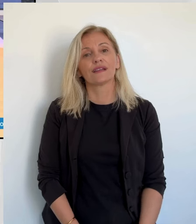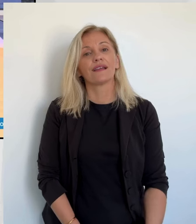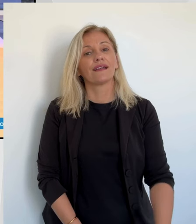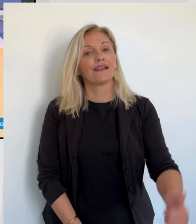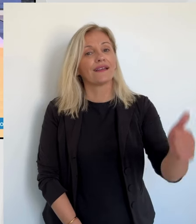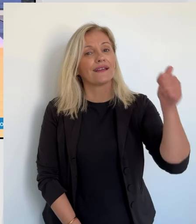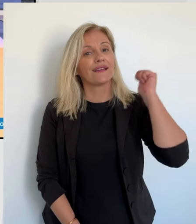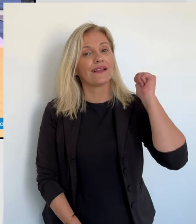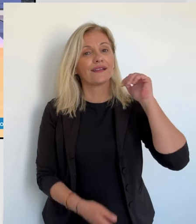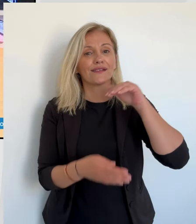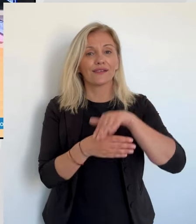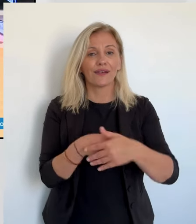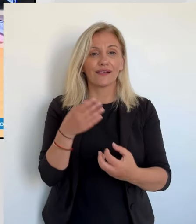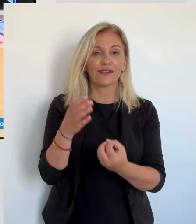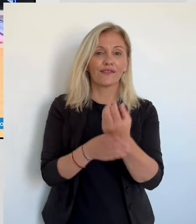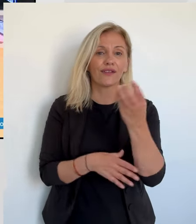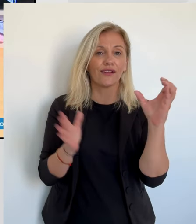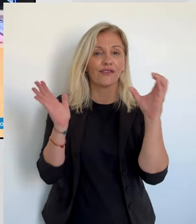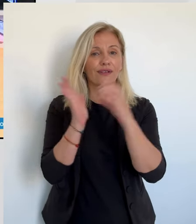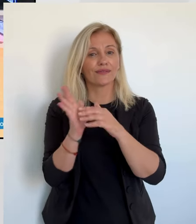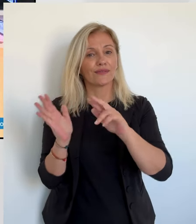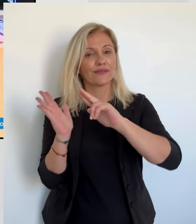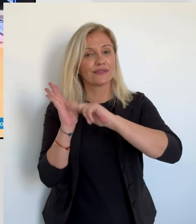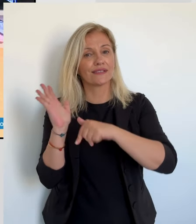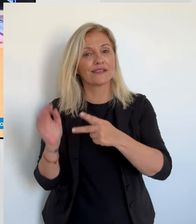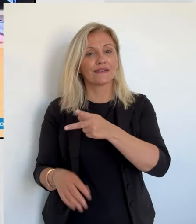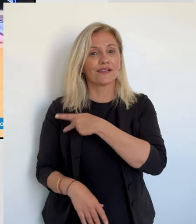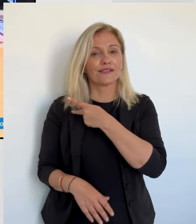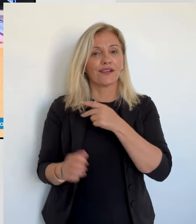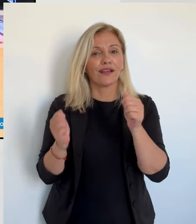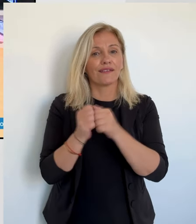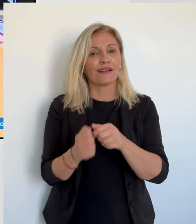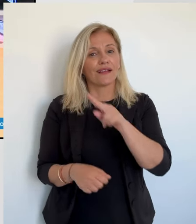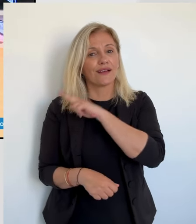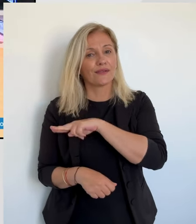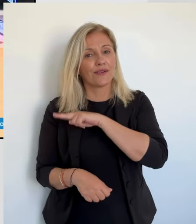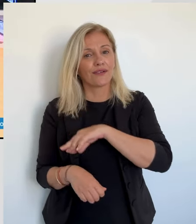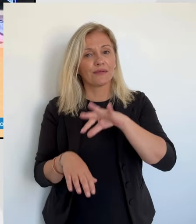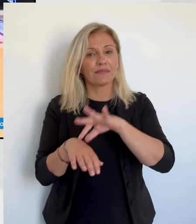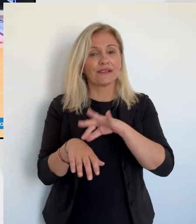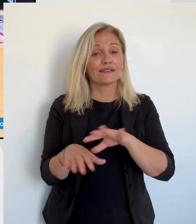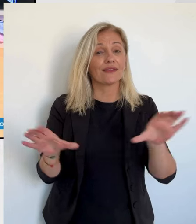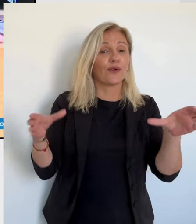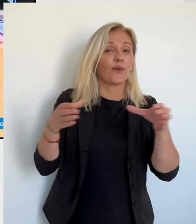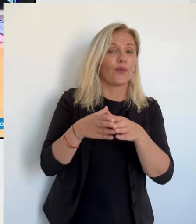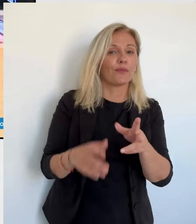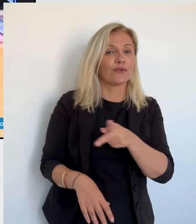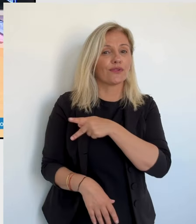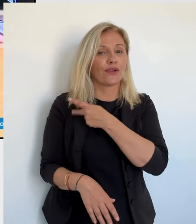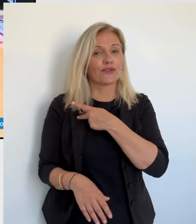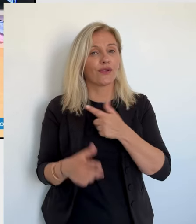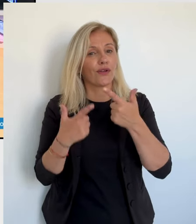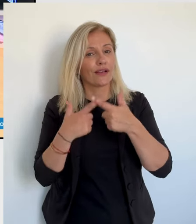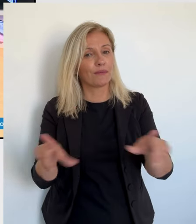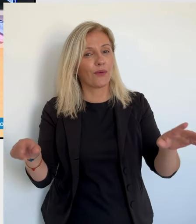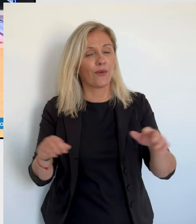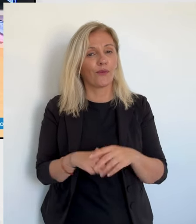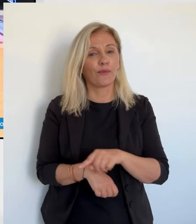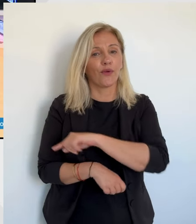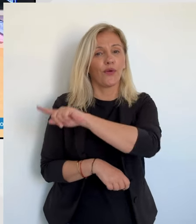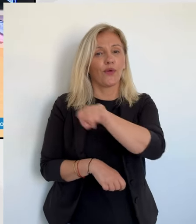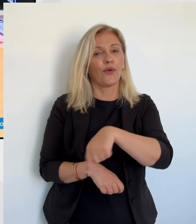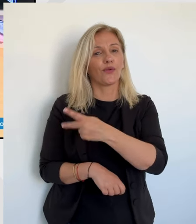C hier soir qu'a été signée la nouvelle convention médicale entre l'assurance maladie et les médecins libéraux. Parmi les principales mesures,